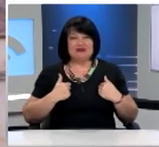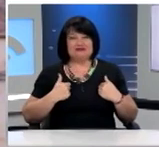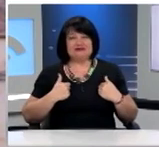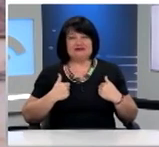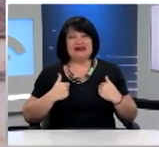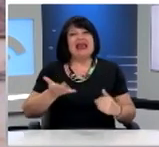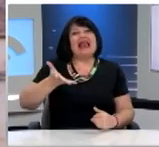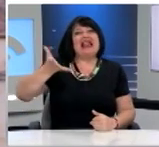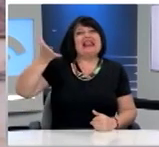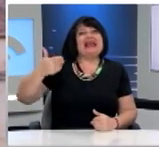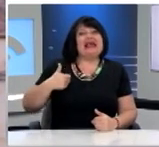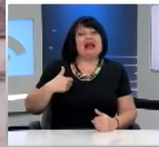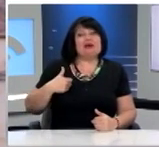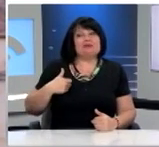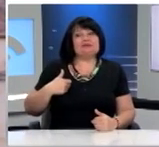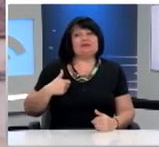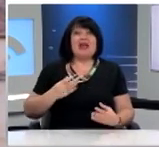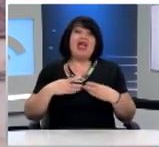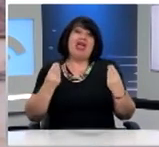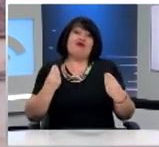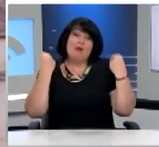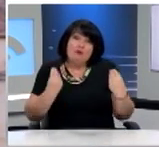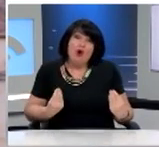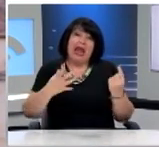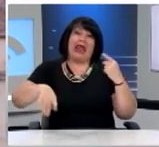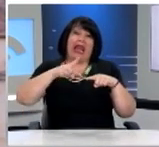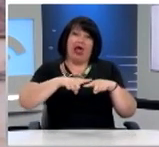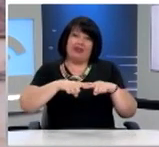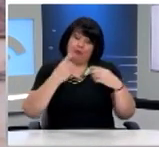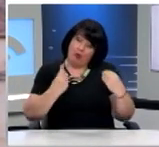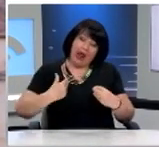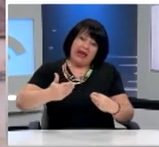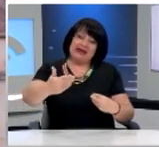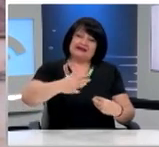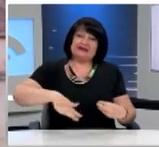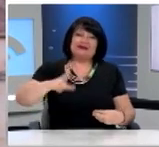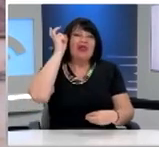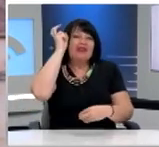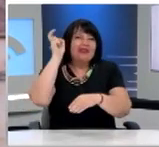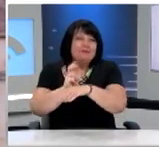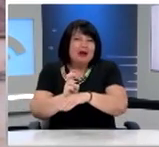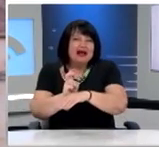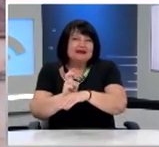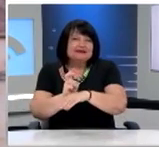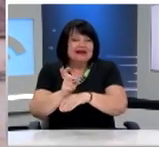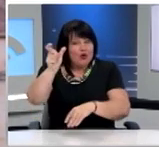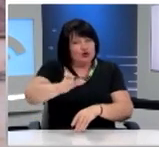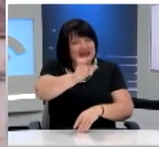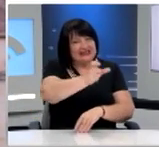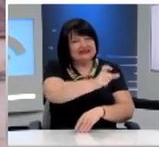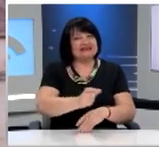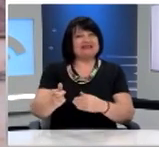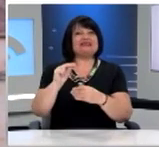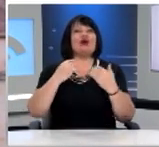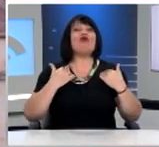δική μας ηλικία Σε μια καλύτερη εύχομαι Ελλάδα Να ξέρετε Ότι θα θυμάστε ότι με τη συμβολή Της